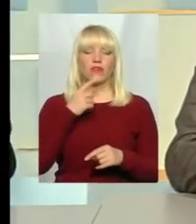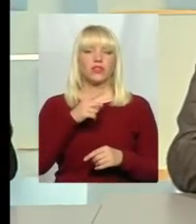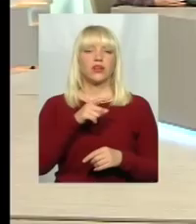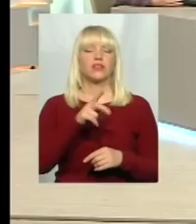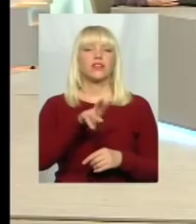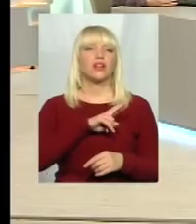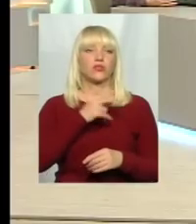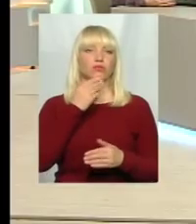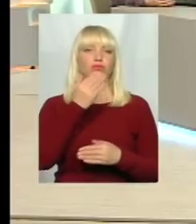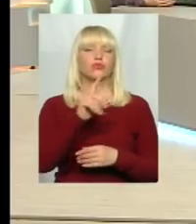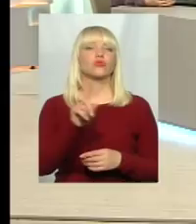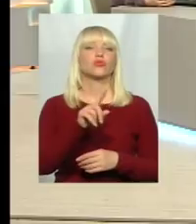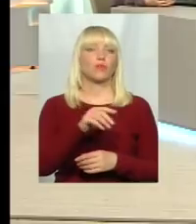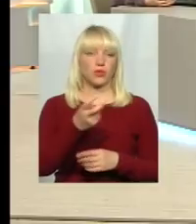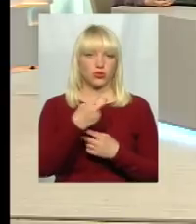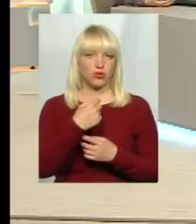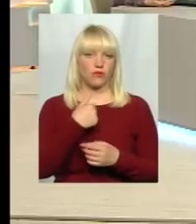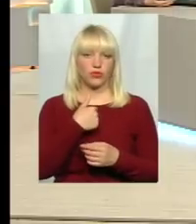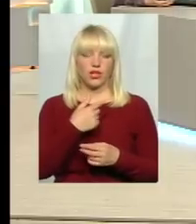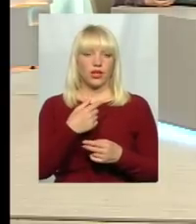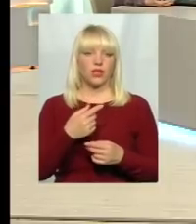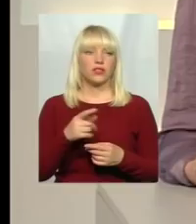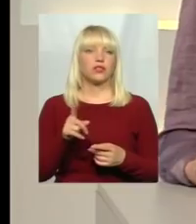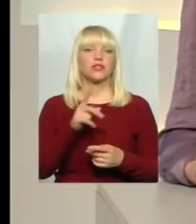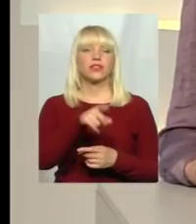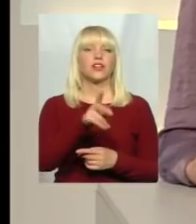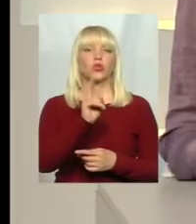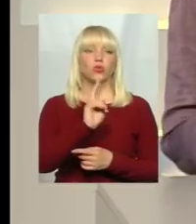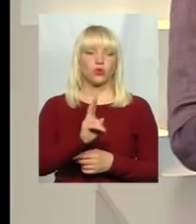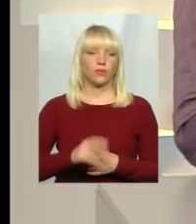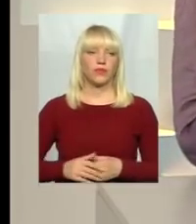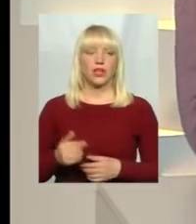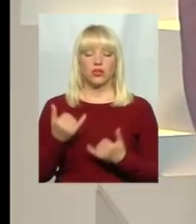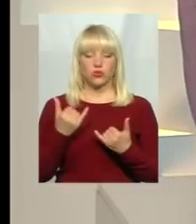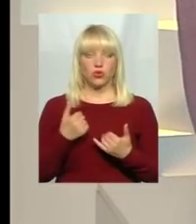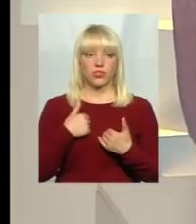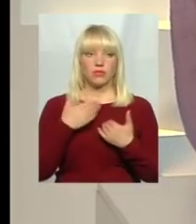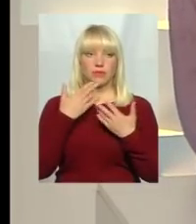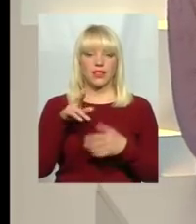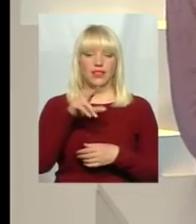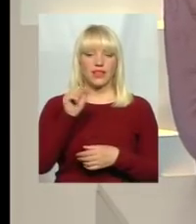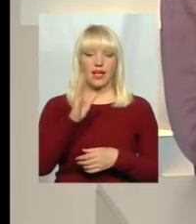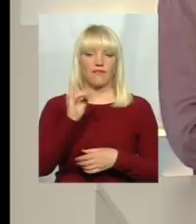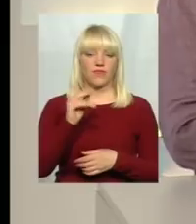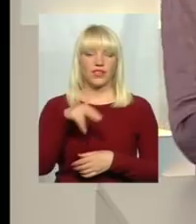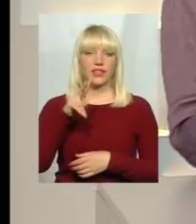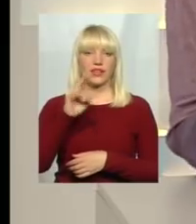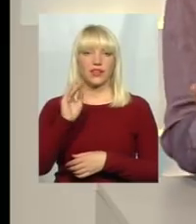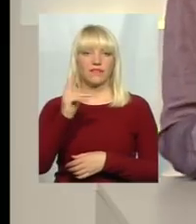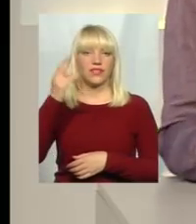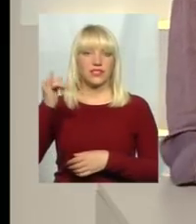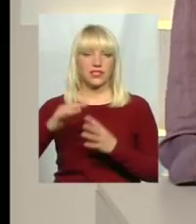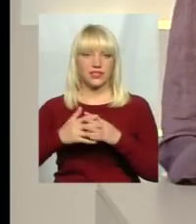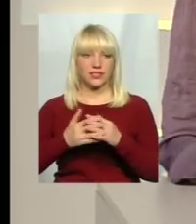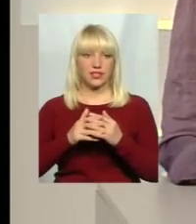мені хто? От ми якраз розпиталися одного сільського голову Давидківського про те, що інше. Але ж Давидківці буквально за кілька кілометрів від Хмельницького, про